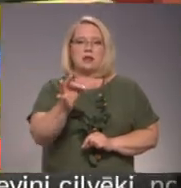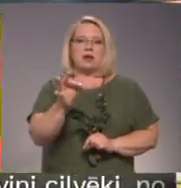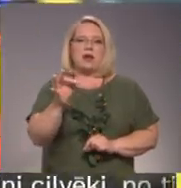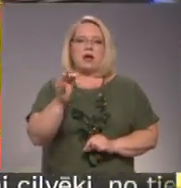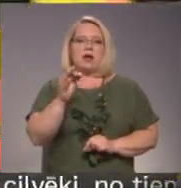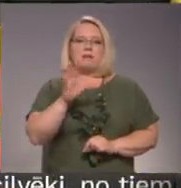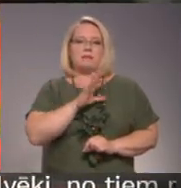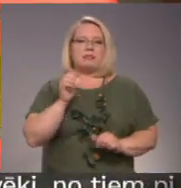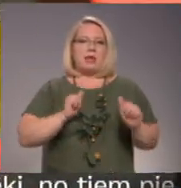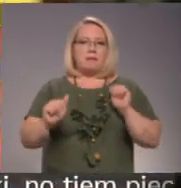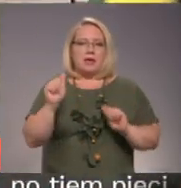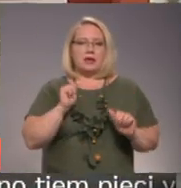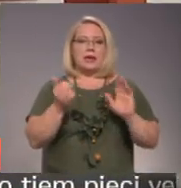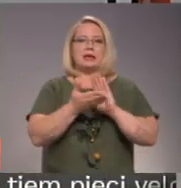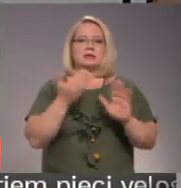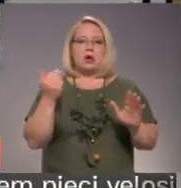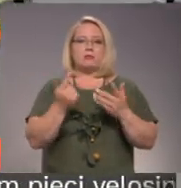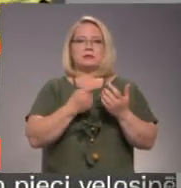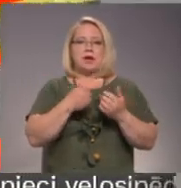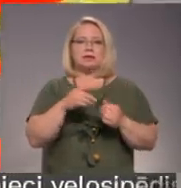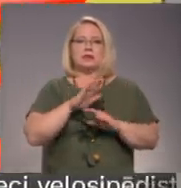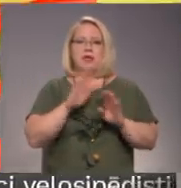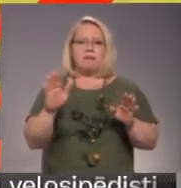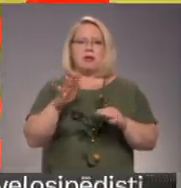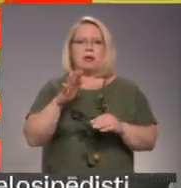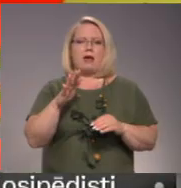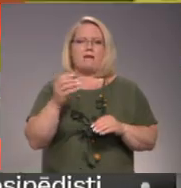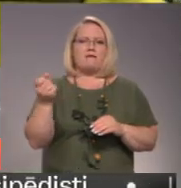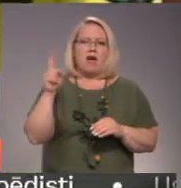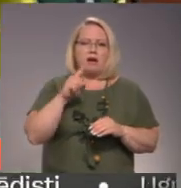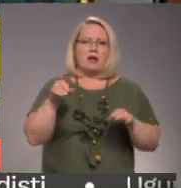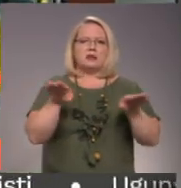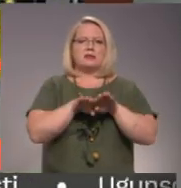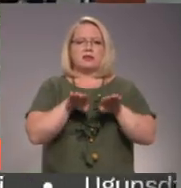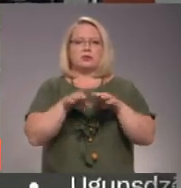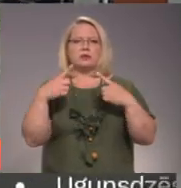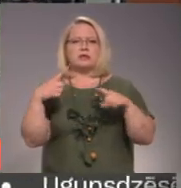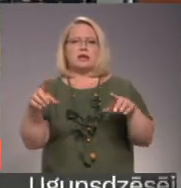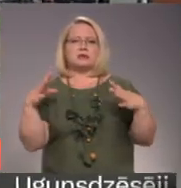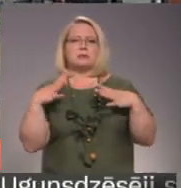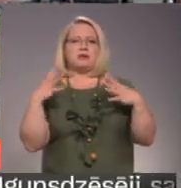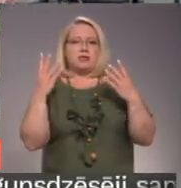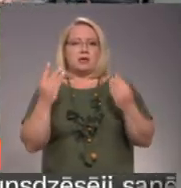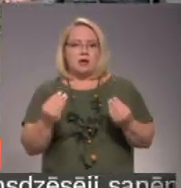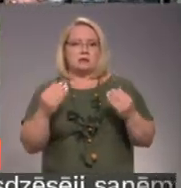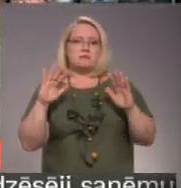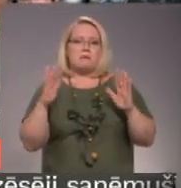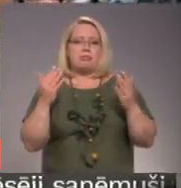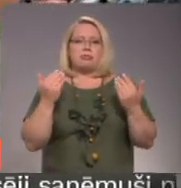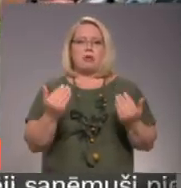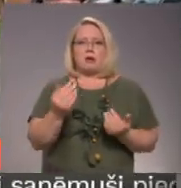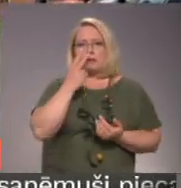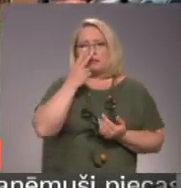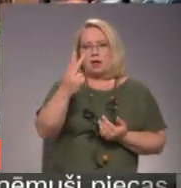nemierīga, vai gan izsaukums skaits nav bijis būtiski lielākas, kā tas ir citās brīvās dienās, tomēr šoreiz vērulēms, ka ir